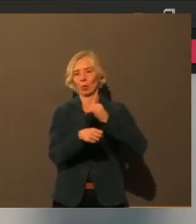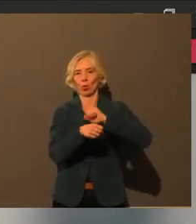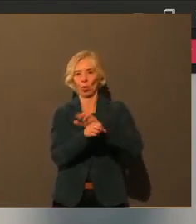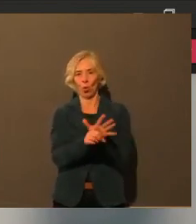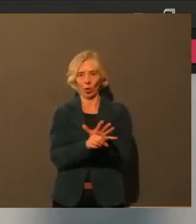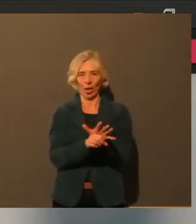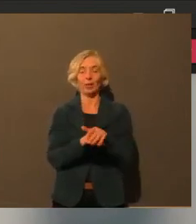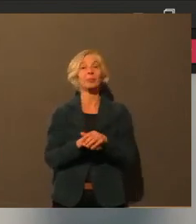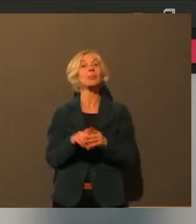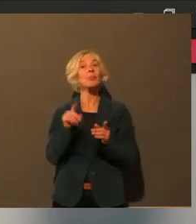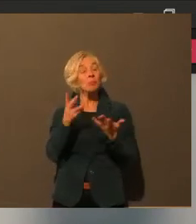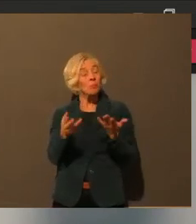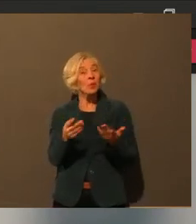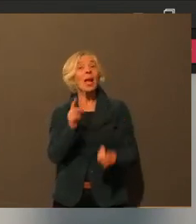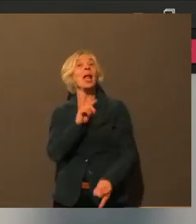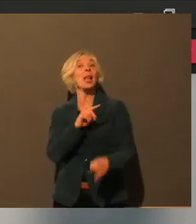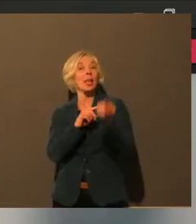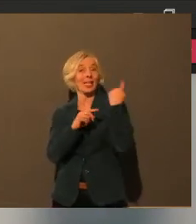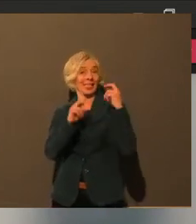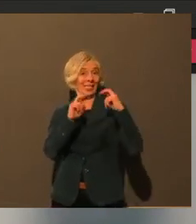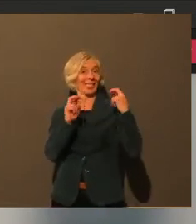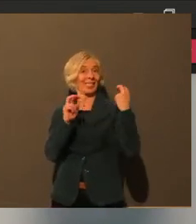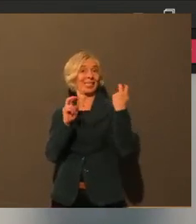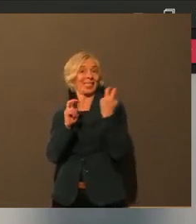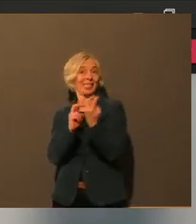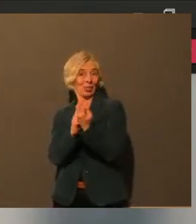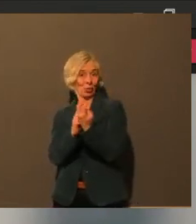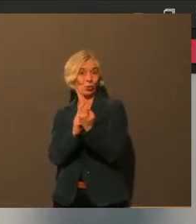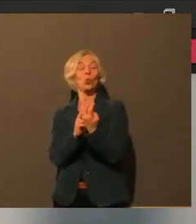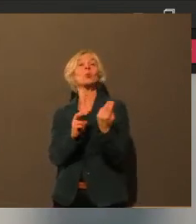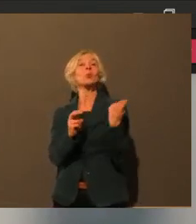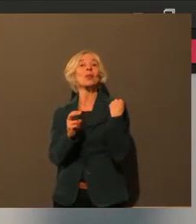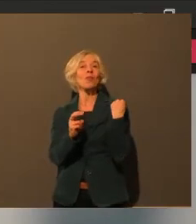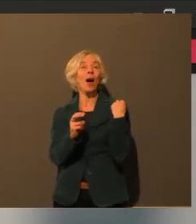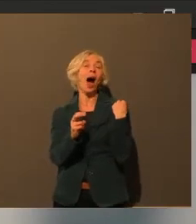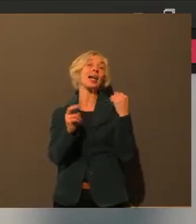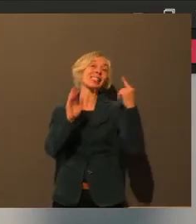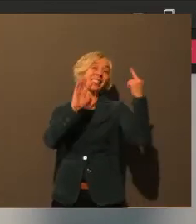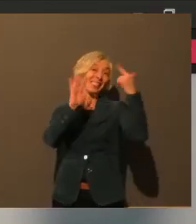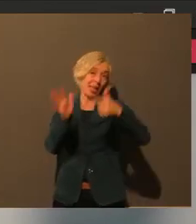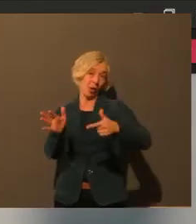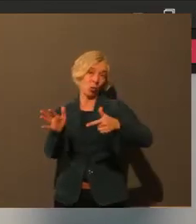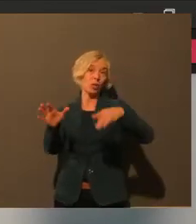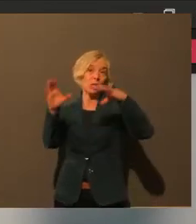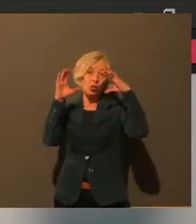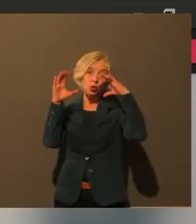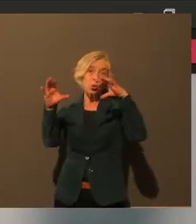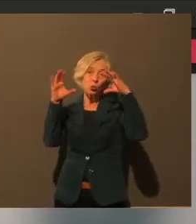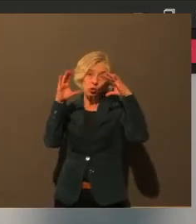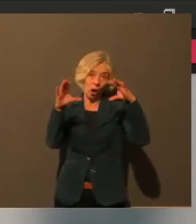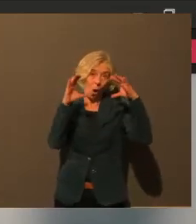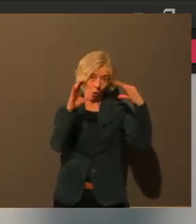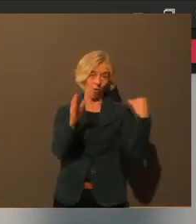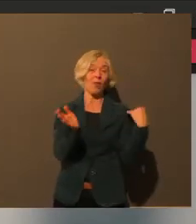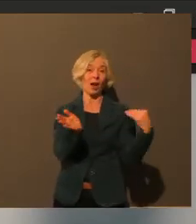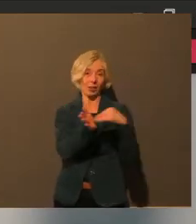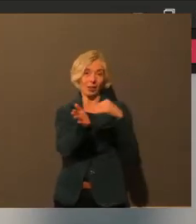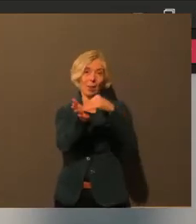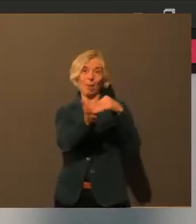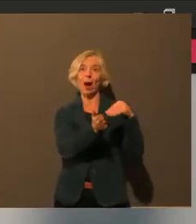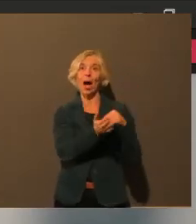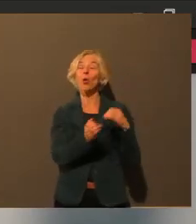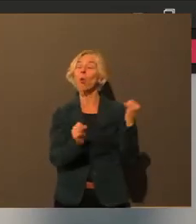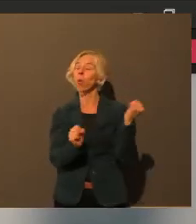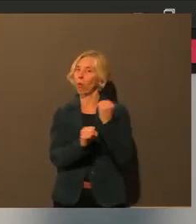700 Augsburgerinnen und Augsburger bei unserem Livestream zugeschaut. Das ist für so eine Veranstaltung unglaublich viel. Wir haben